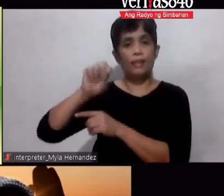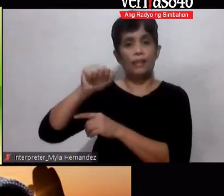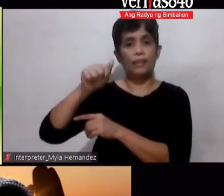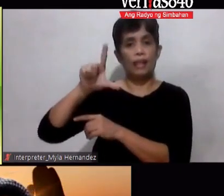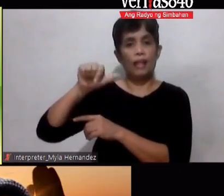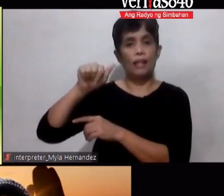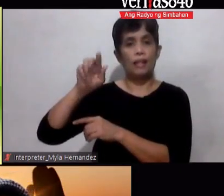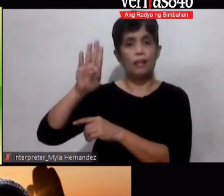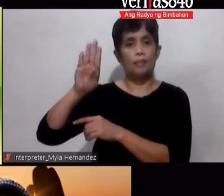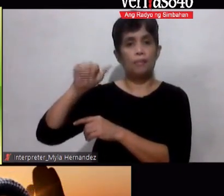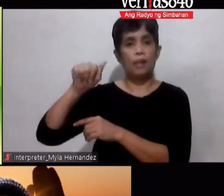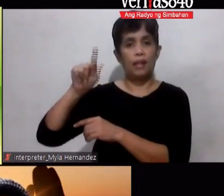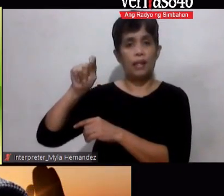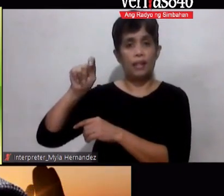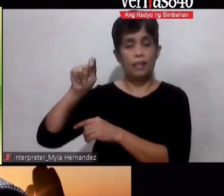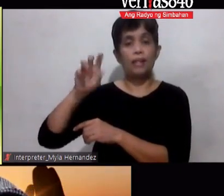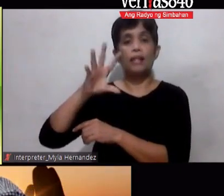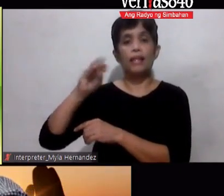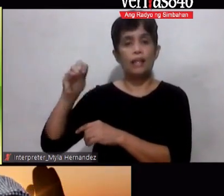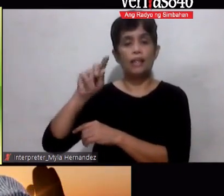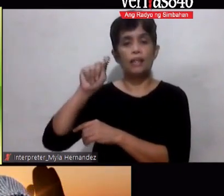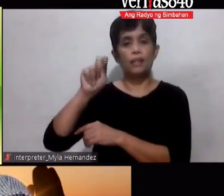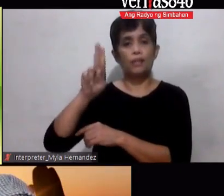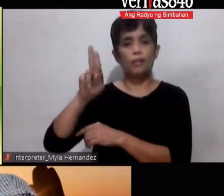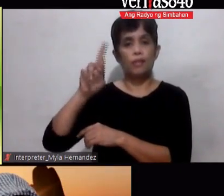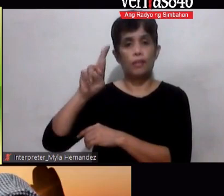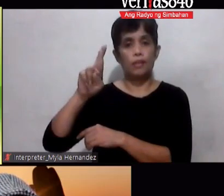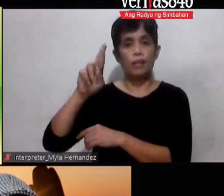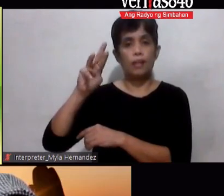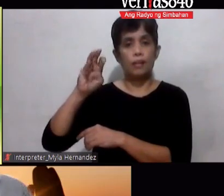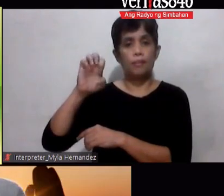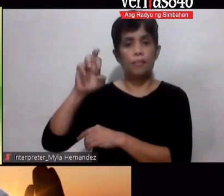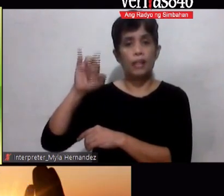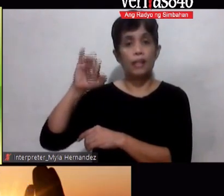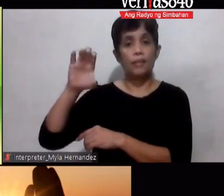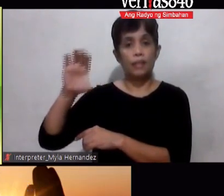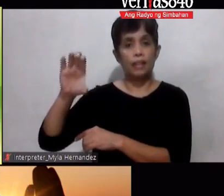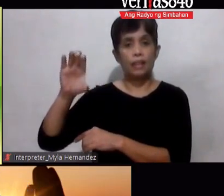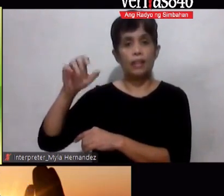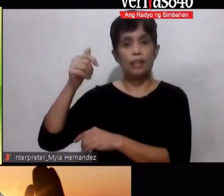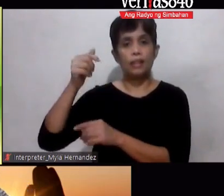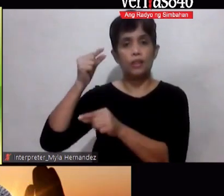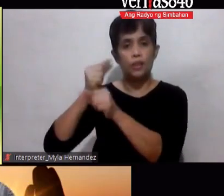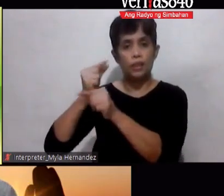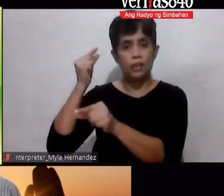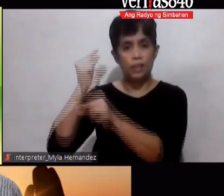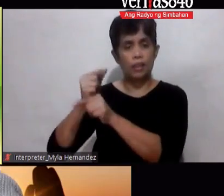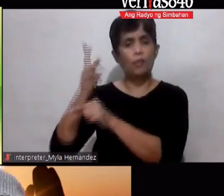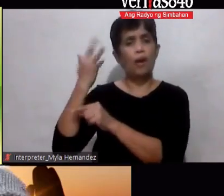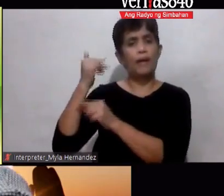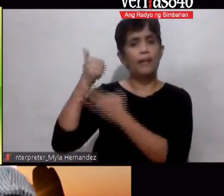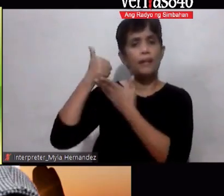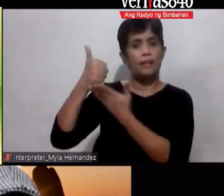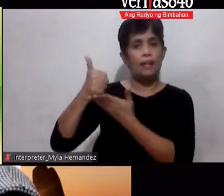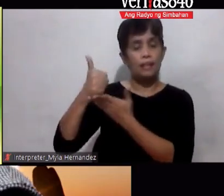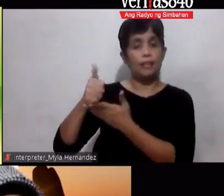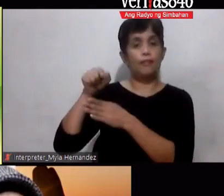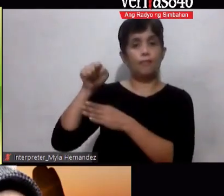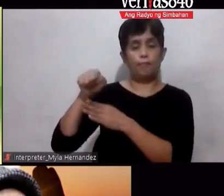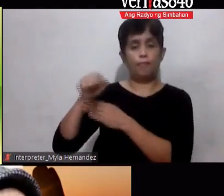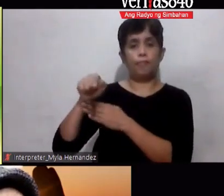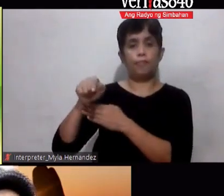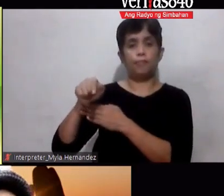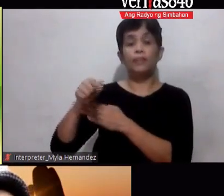Turmeric Ginger Bakit sila nakakatulong Okay Dahil itong inumin na ito ay walang dagdag na